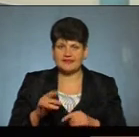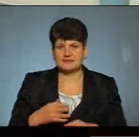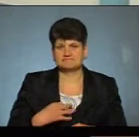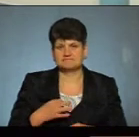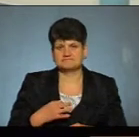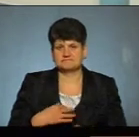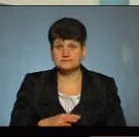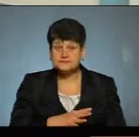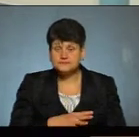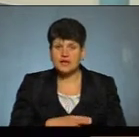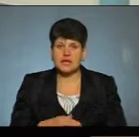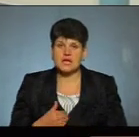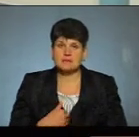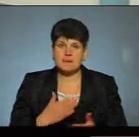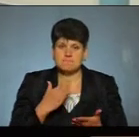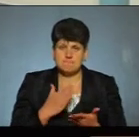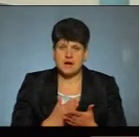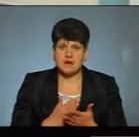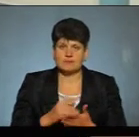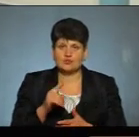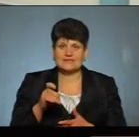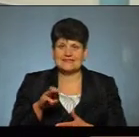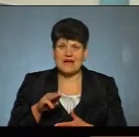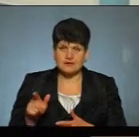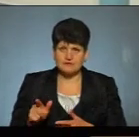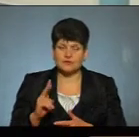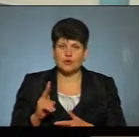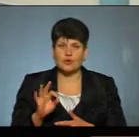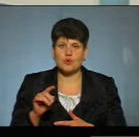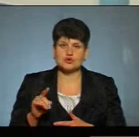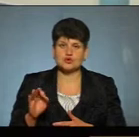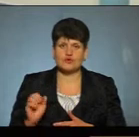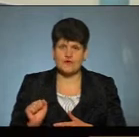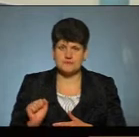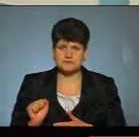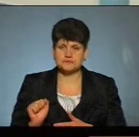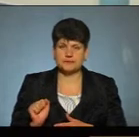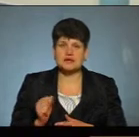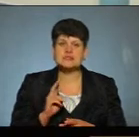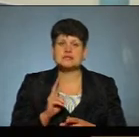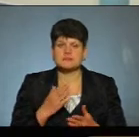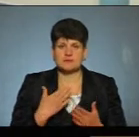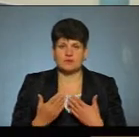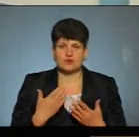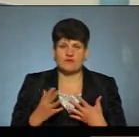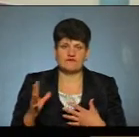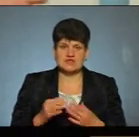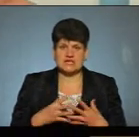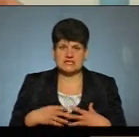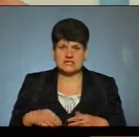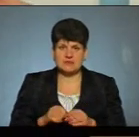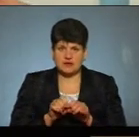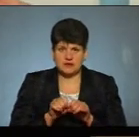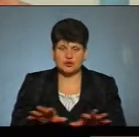зважали. І ми маємо зяття в Козові, з яким спілкувалася вся сім'я, і сім'я